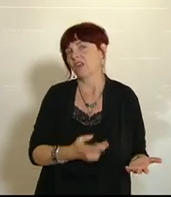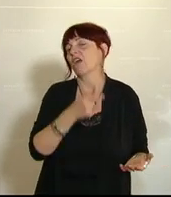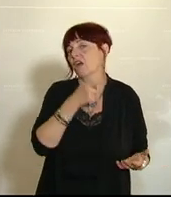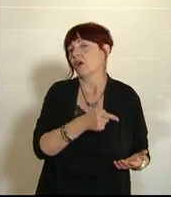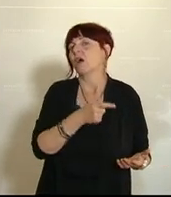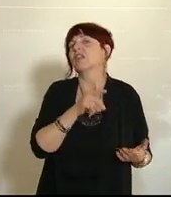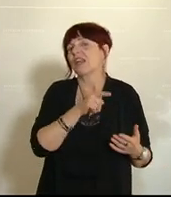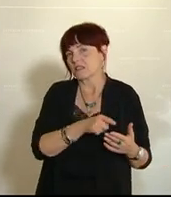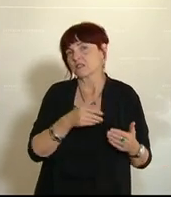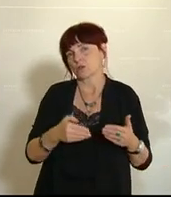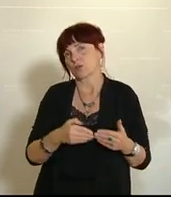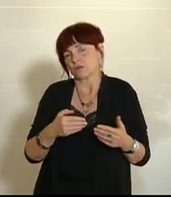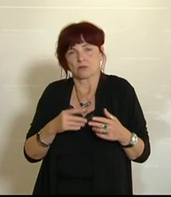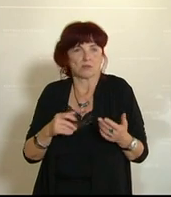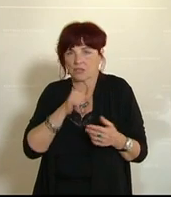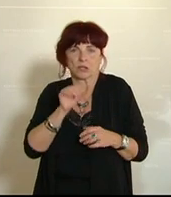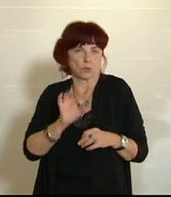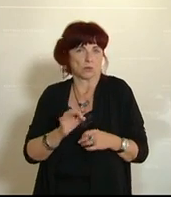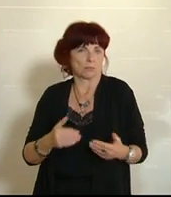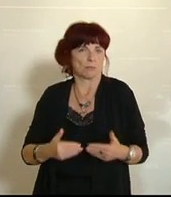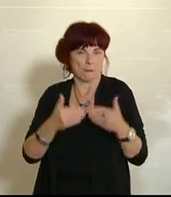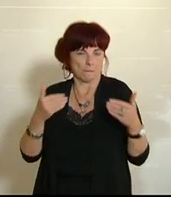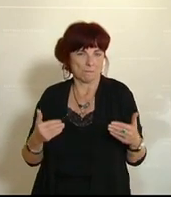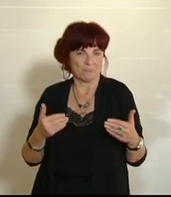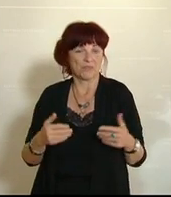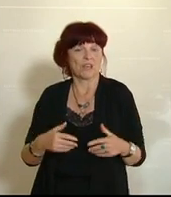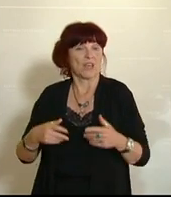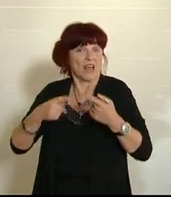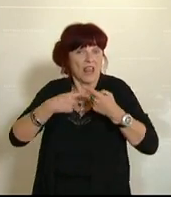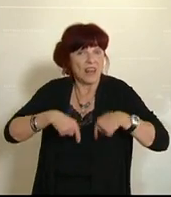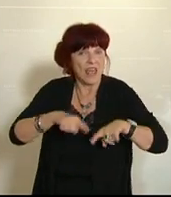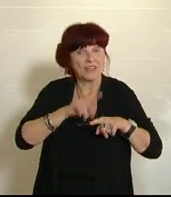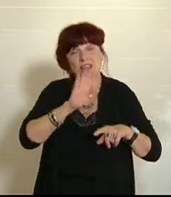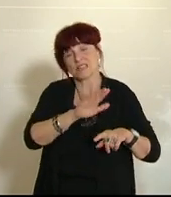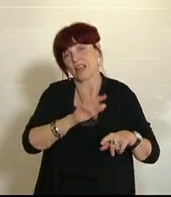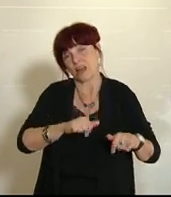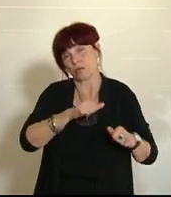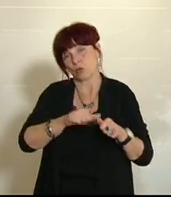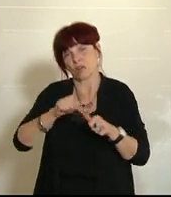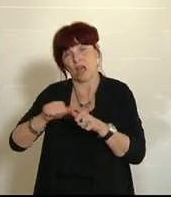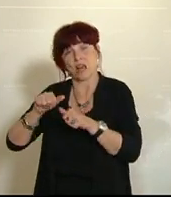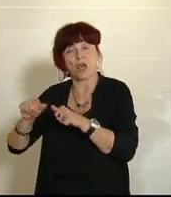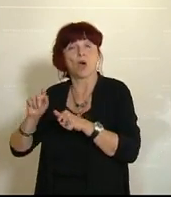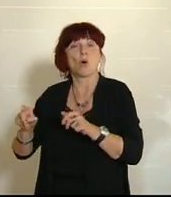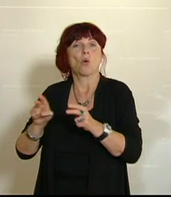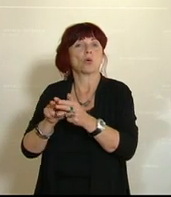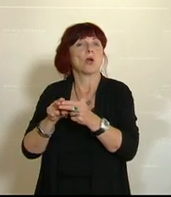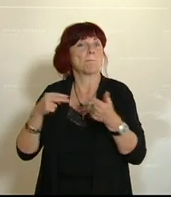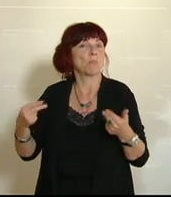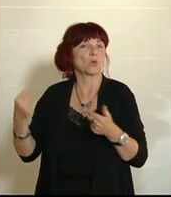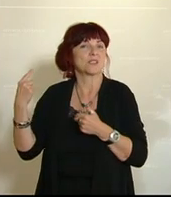kontraproduktiv. Egal, wer dann, ob es dann die Länder sind mit ihren diversen Modellen, oder ob es der Bund selber die